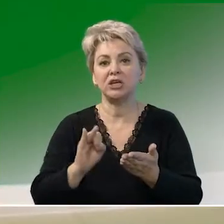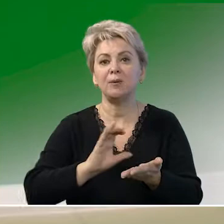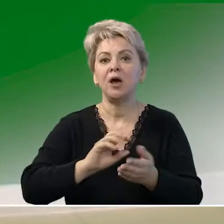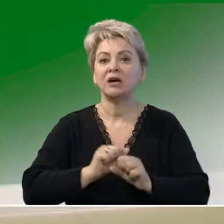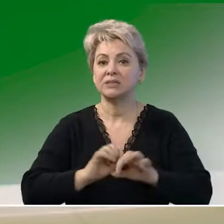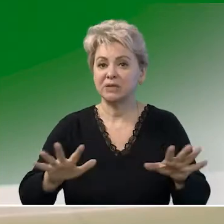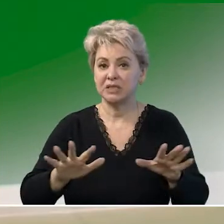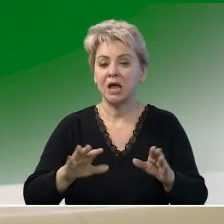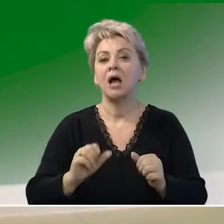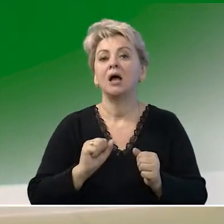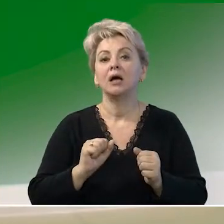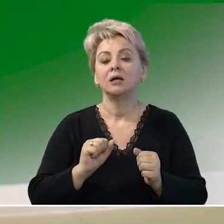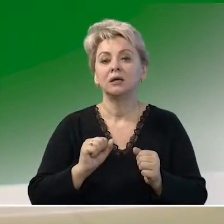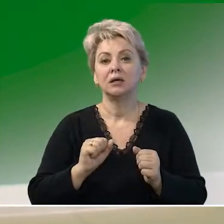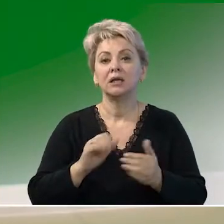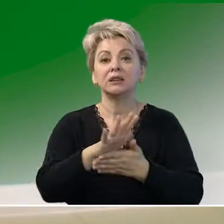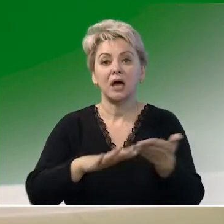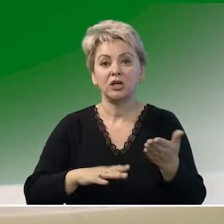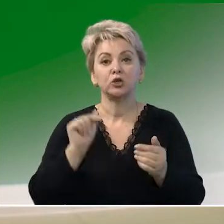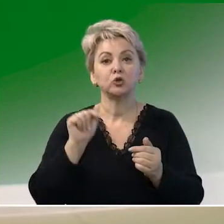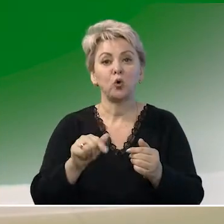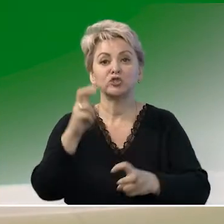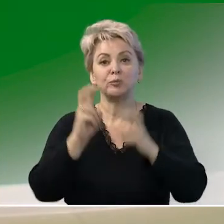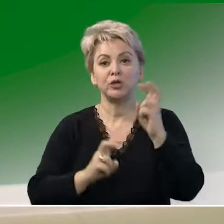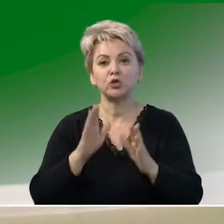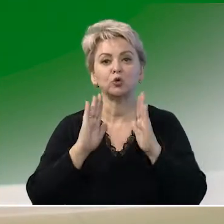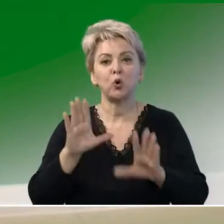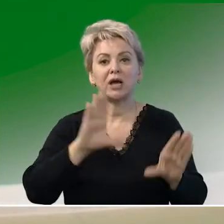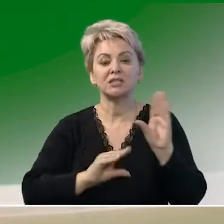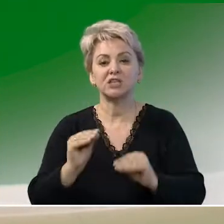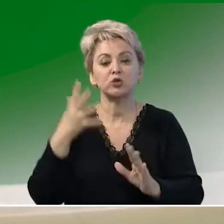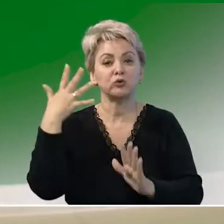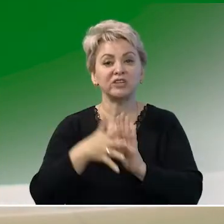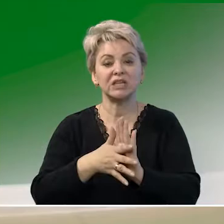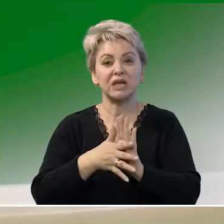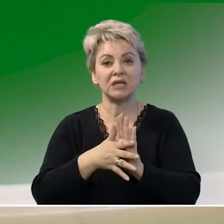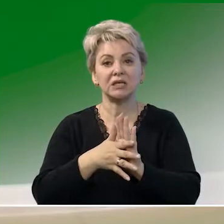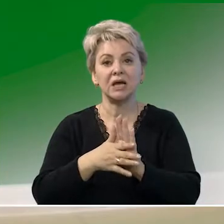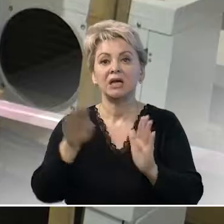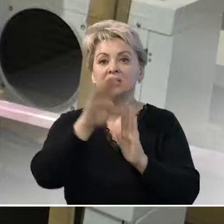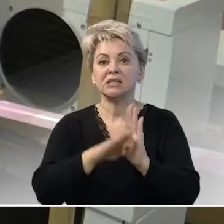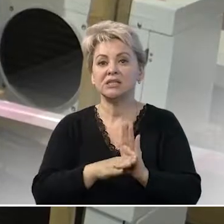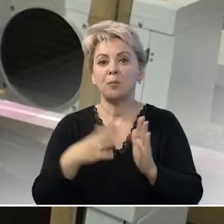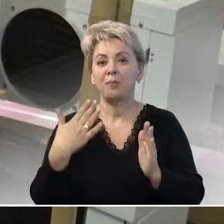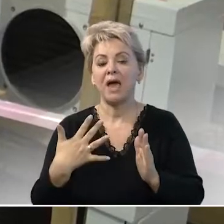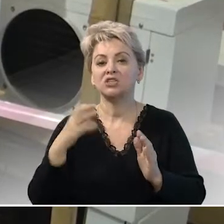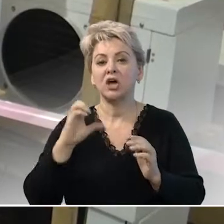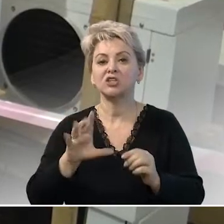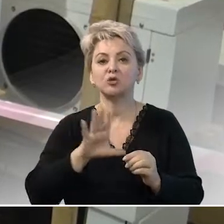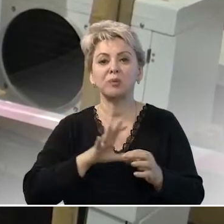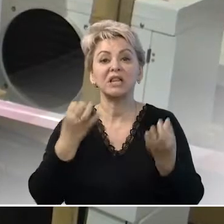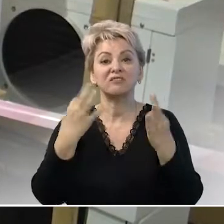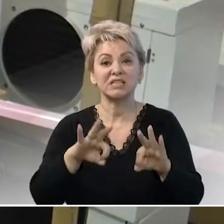тиражирования. Далее, на том же предприятии, только за счет внедрения системы 5С, было